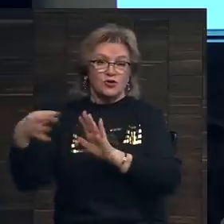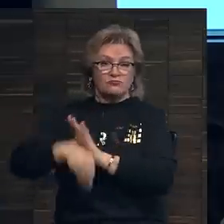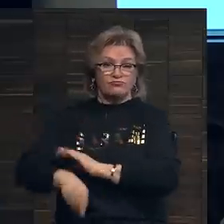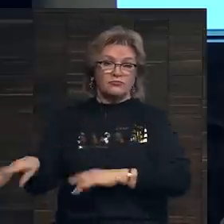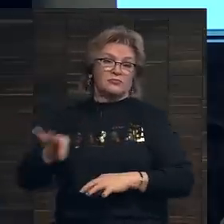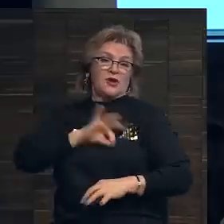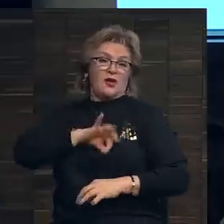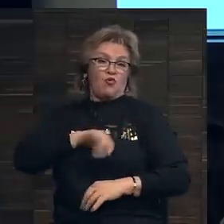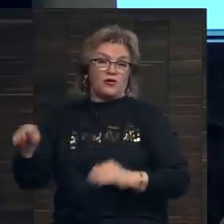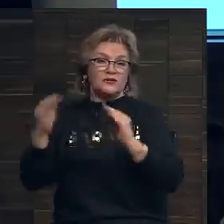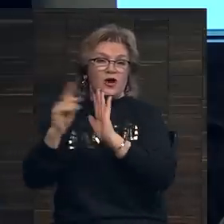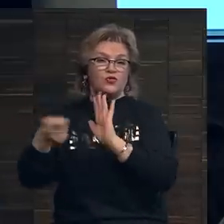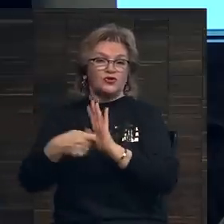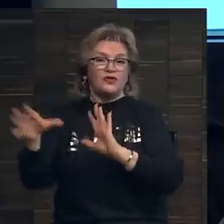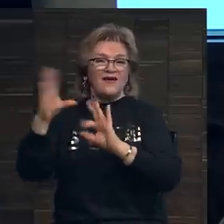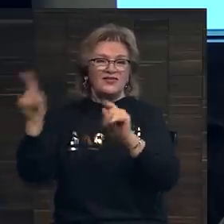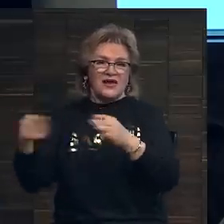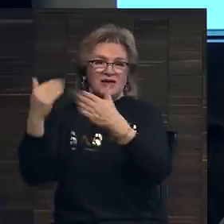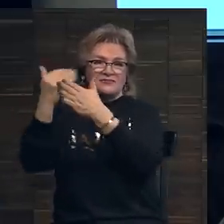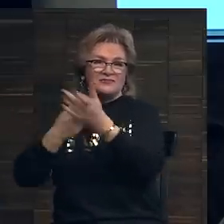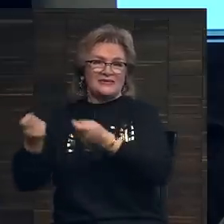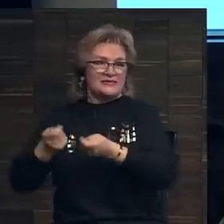пользу аукционному дому и всей системе.